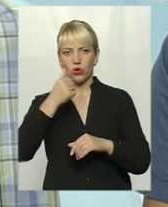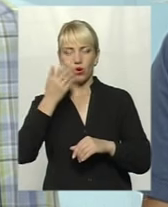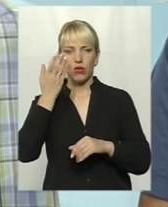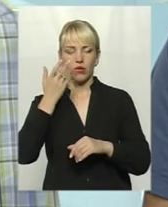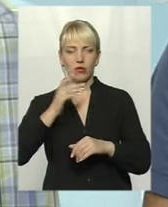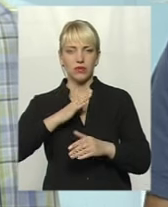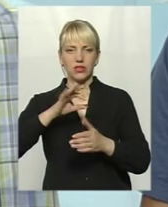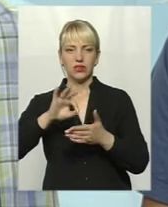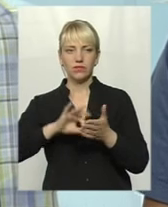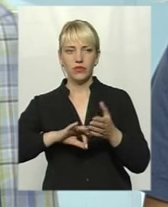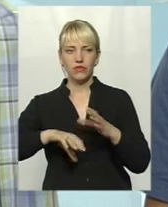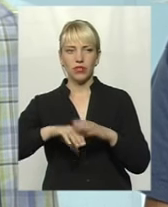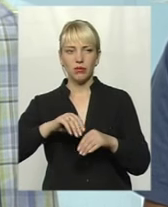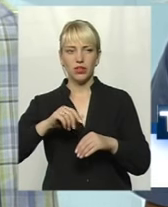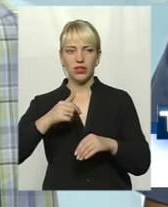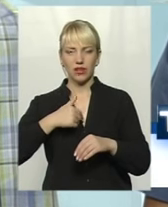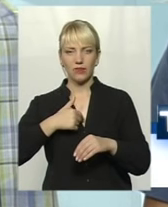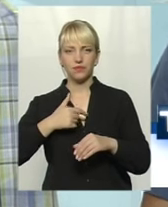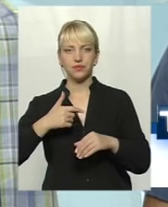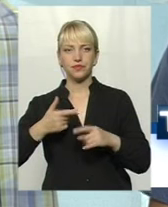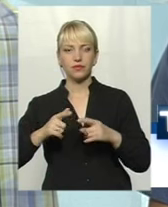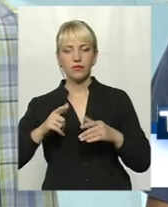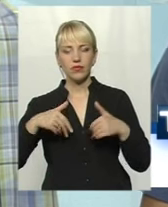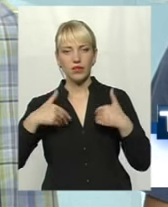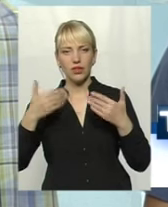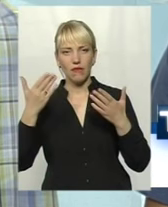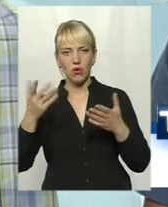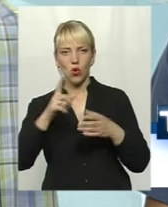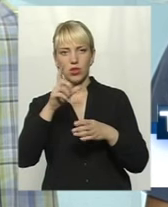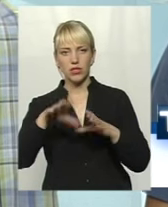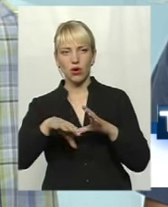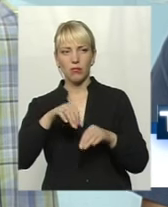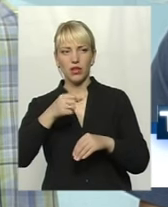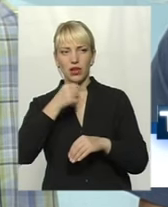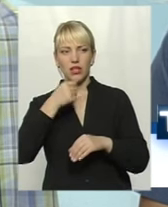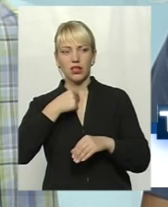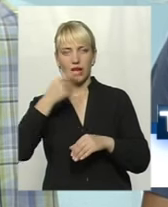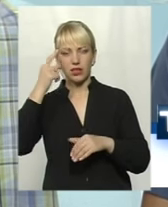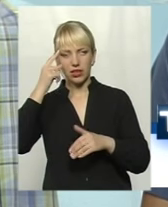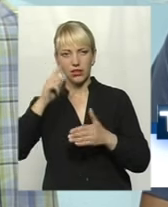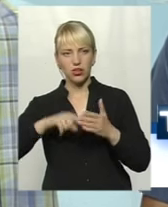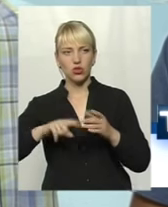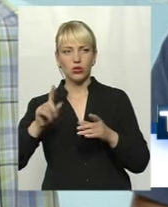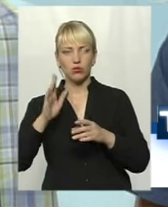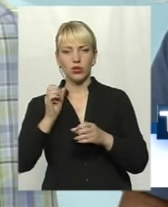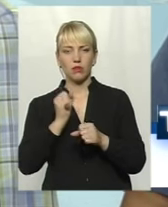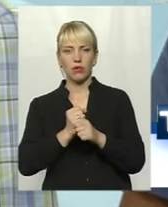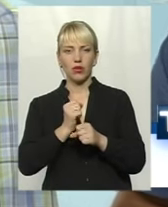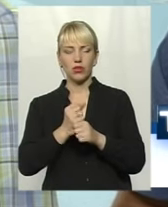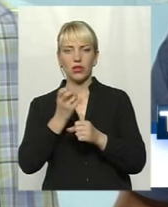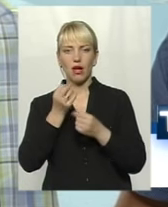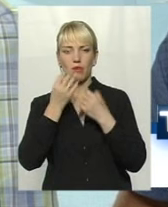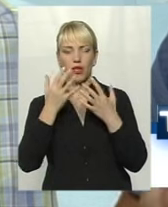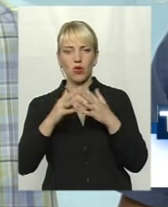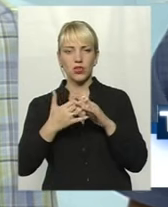вибраний. Я тут вітаю вас з обранням старостей нашого села і надію, що в цей раз ви будете працювати на благо села, а не на особисте благополуччя. І